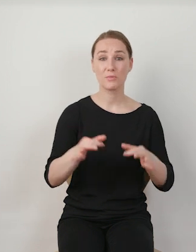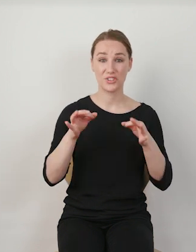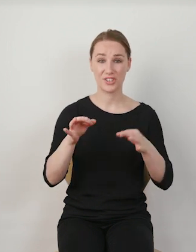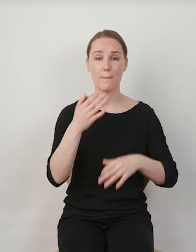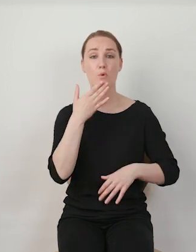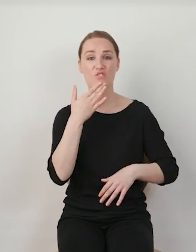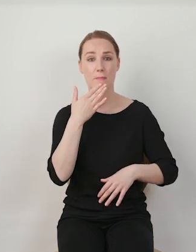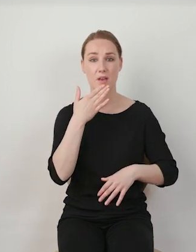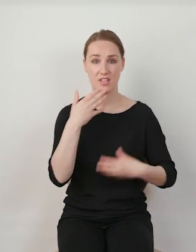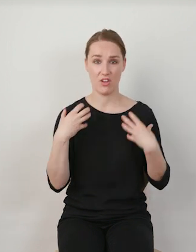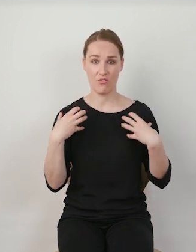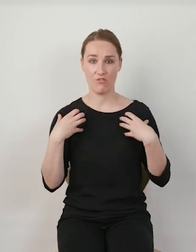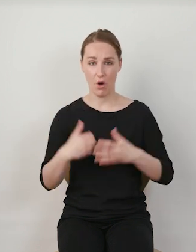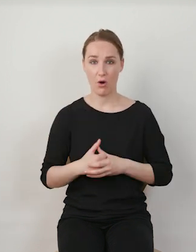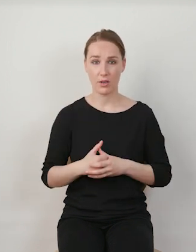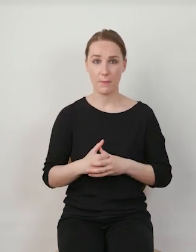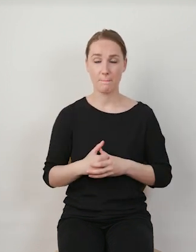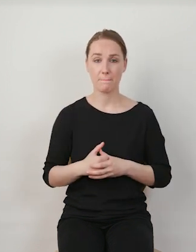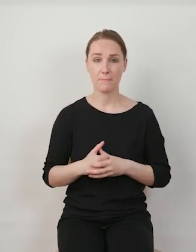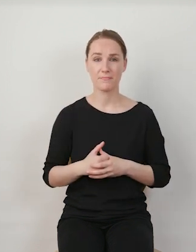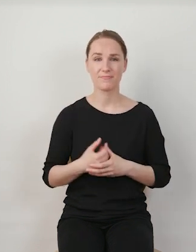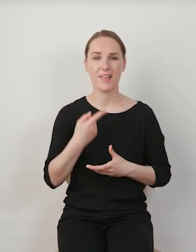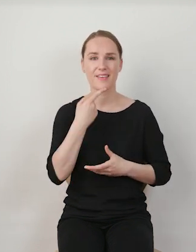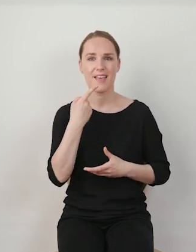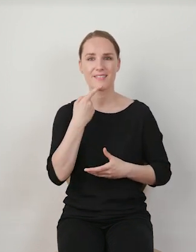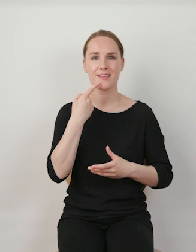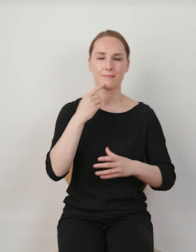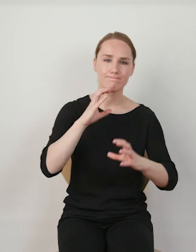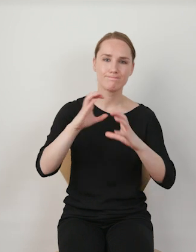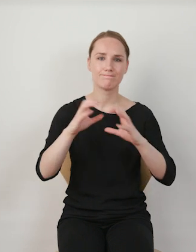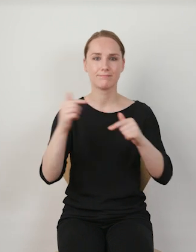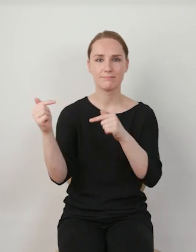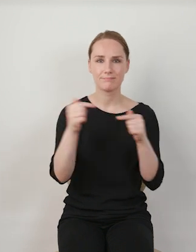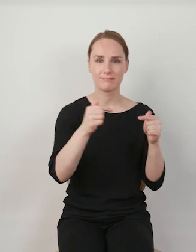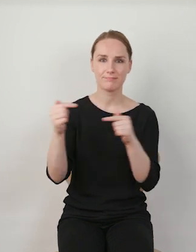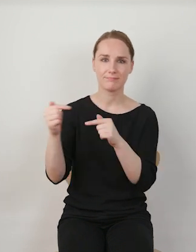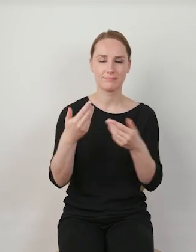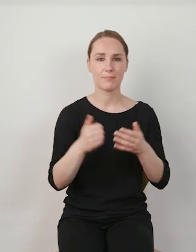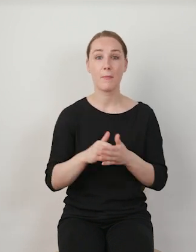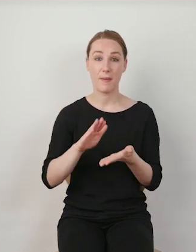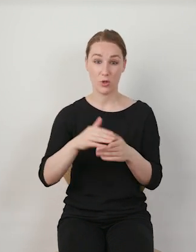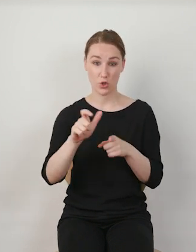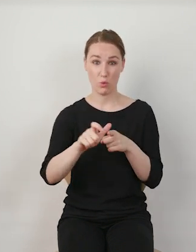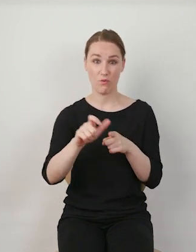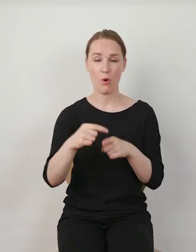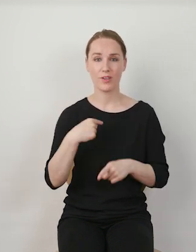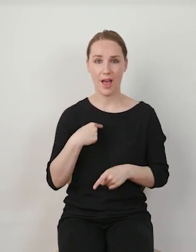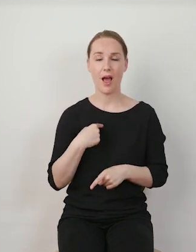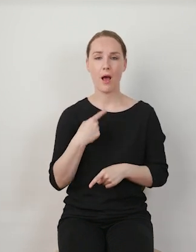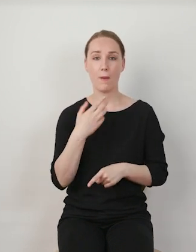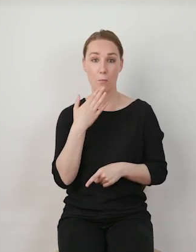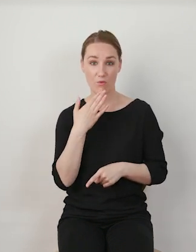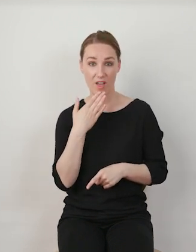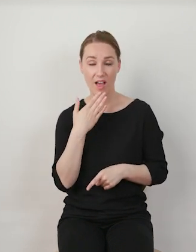mowy po prostu mówionej, w której posługujemy się językiem w konwersacji, bo słowo w momencie, kiedy je